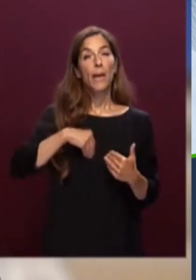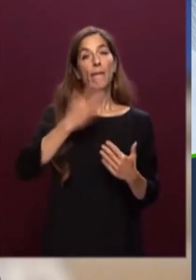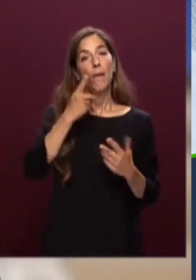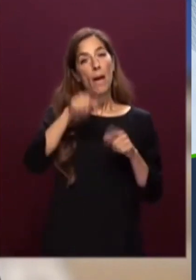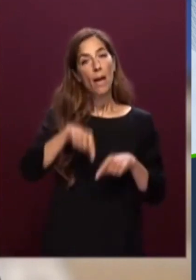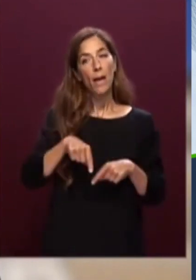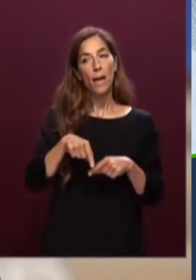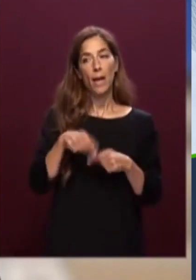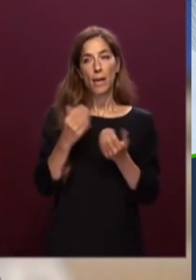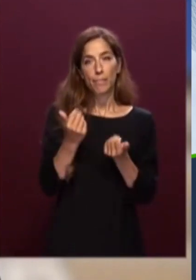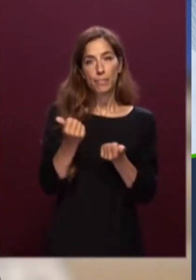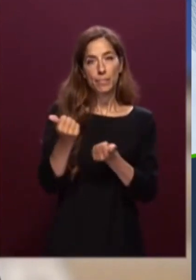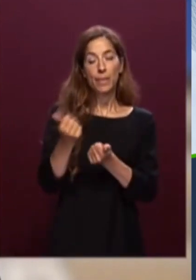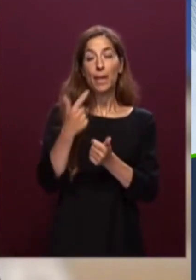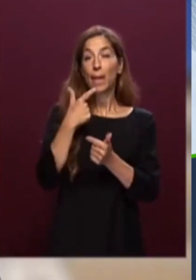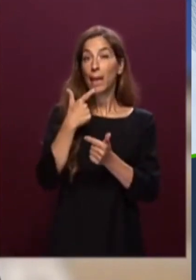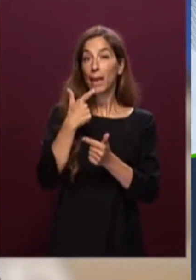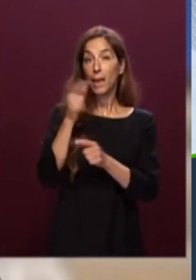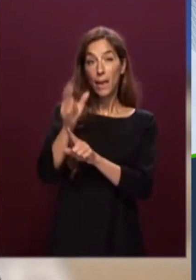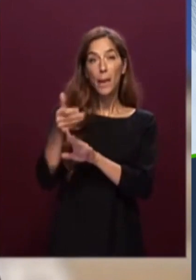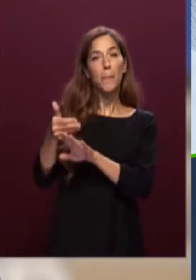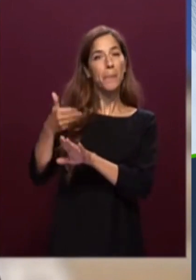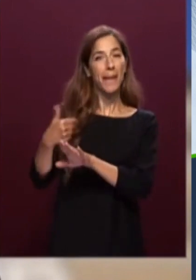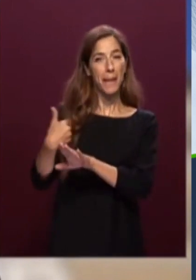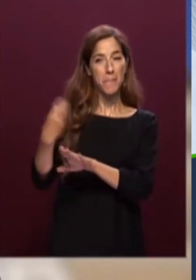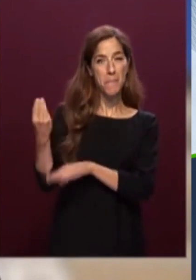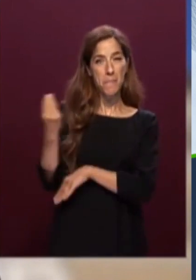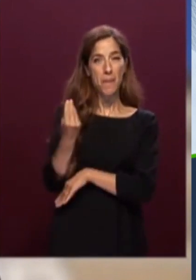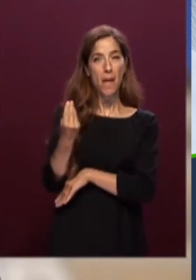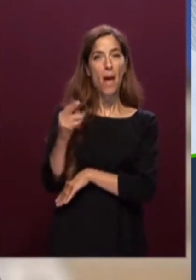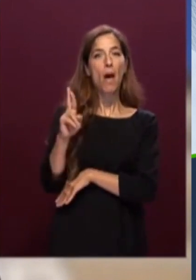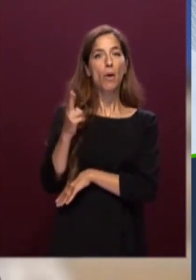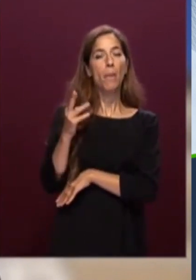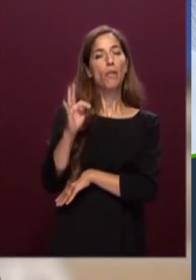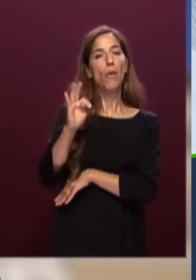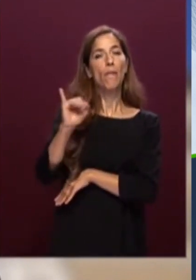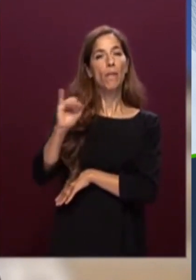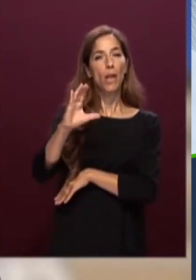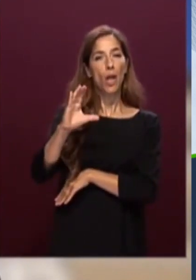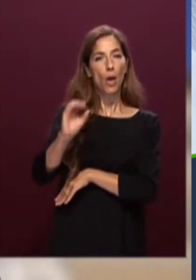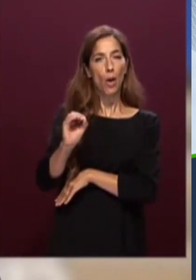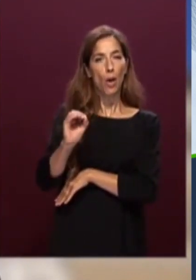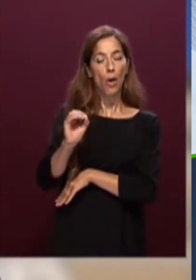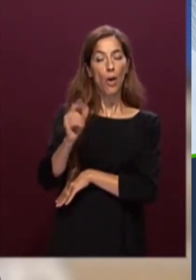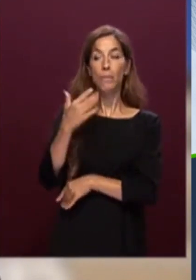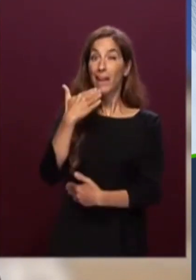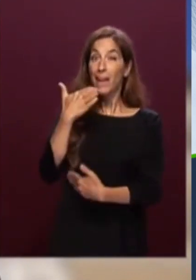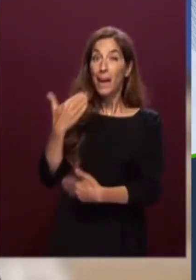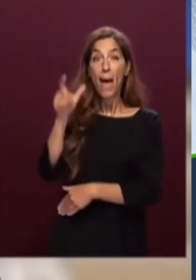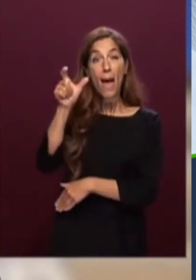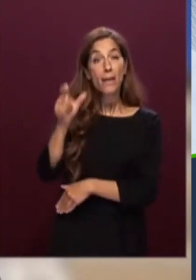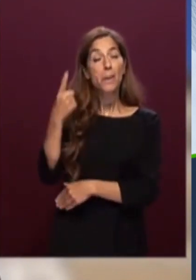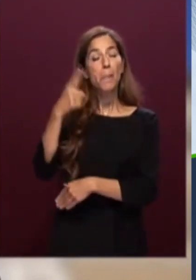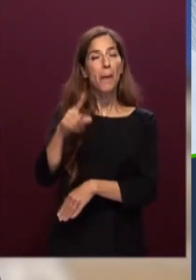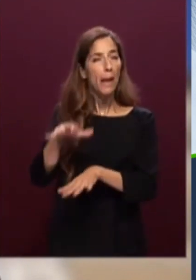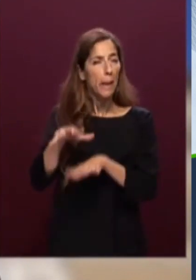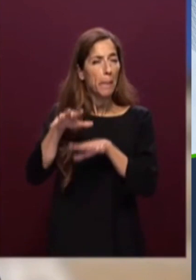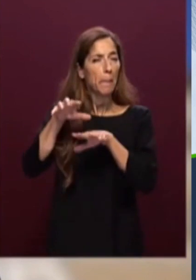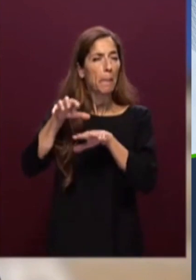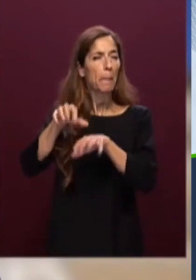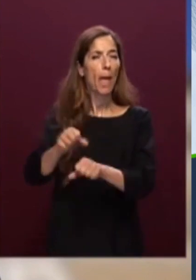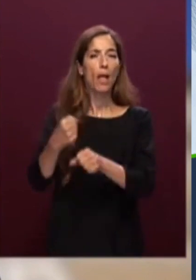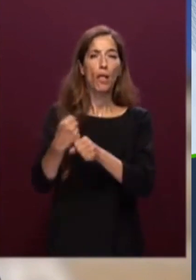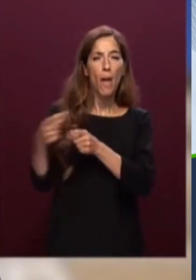saluto anche al mio predecesore Roberto Fico ringraziandolo per l'impegno profuso nello svolgimento del suo